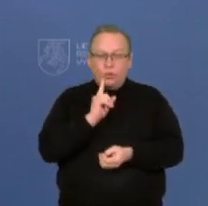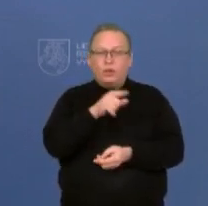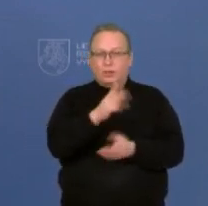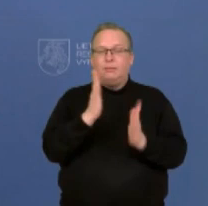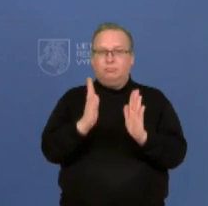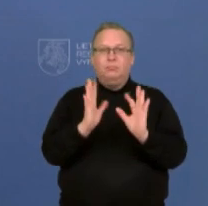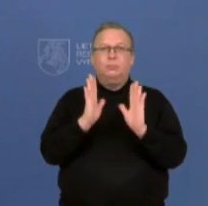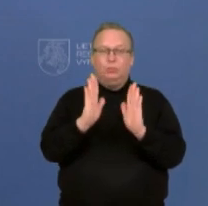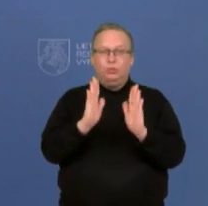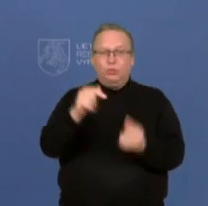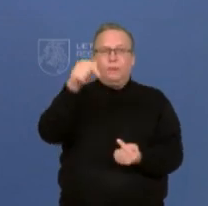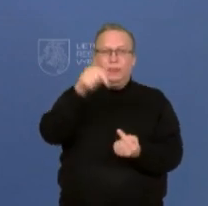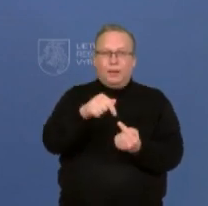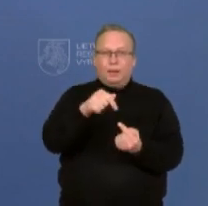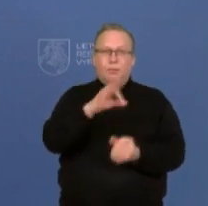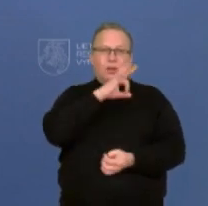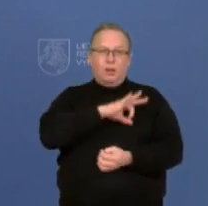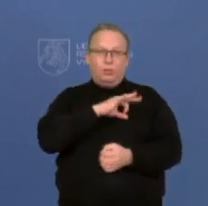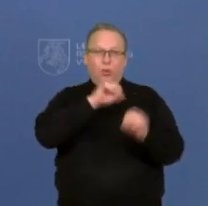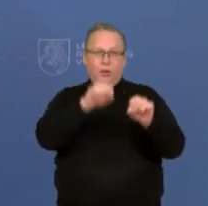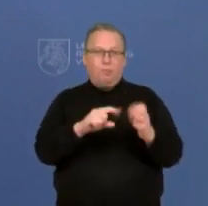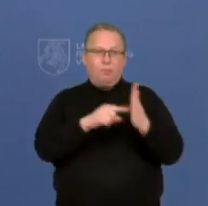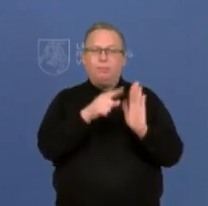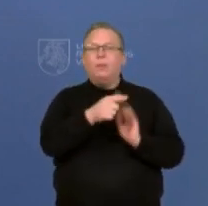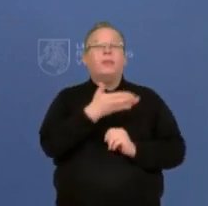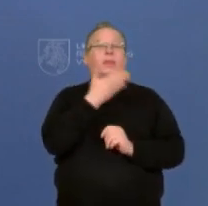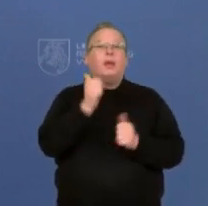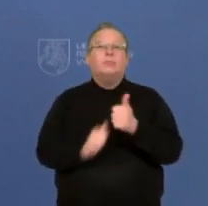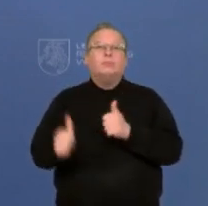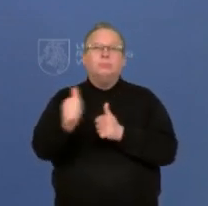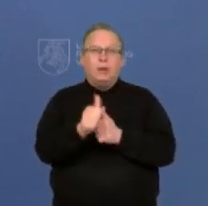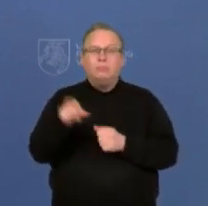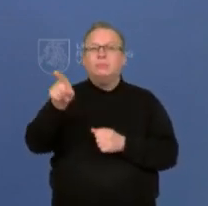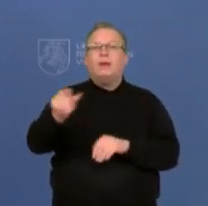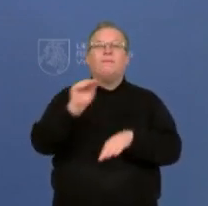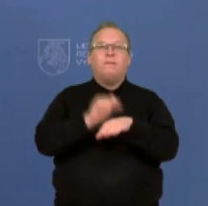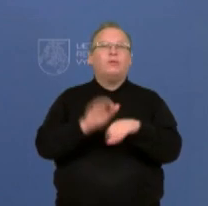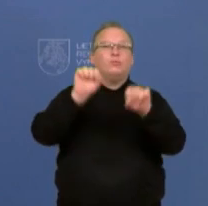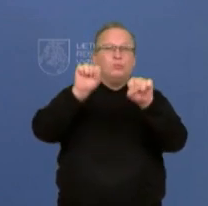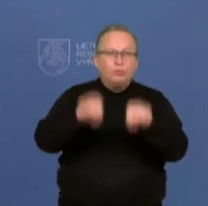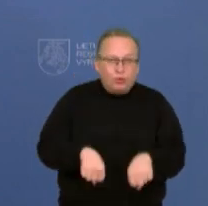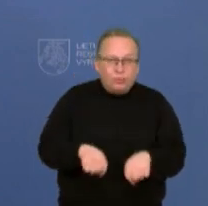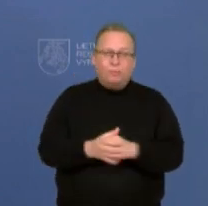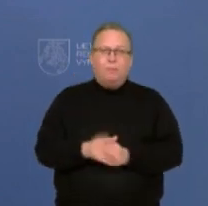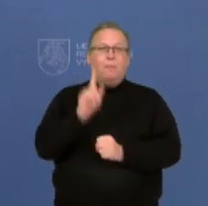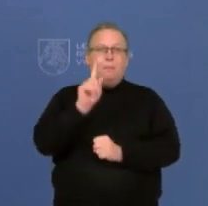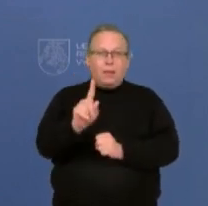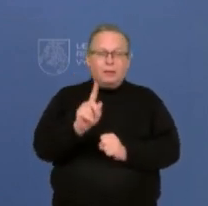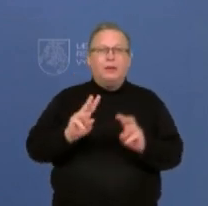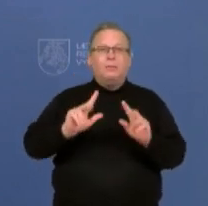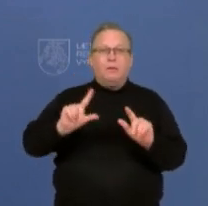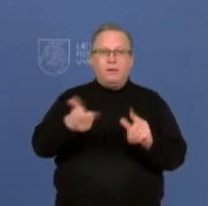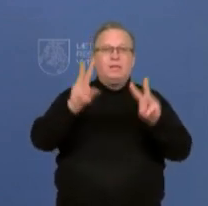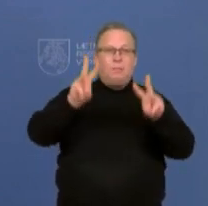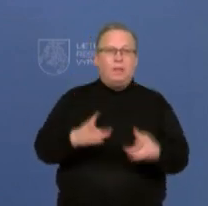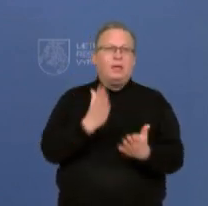tinkamais galimybių pasigauti? Šiandien nėra tarp mūsų prioritetinių darbų. Teoriškai tai yra įmanoma to siekti. Bet vice ministeriai vakar sakė,